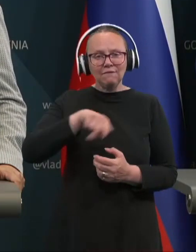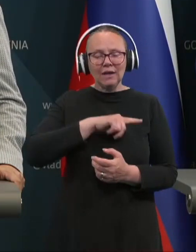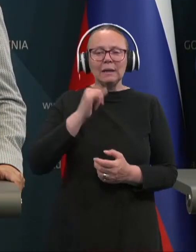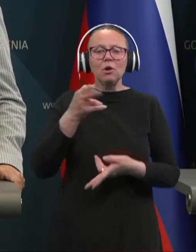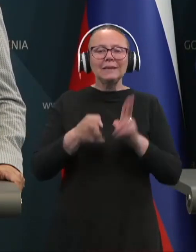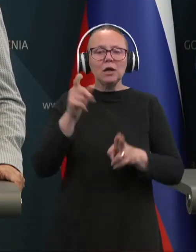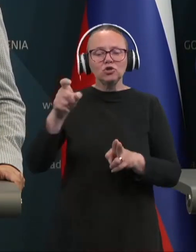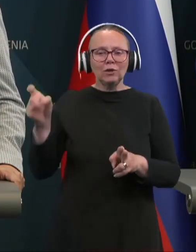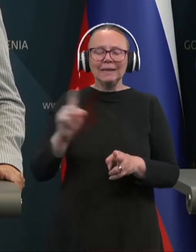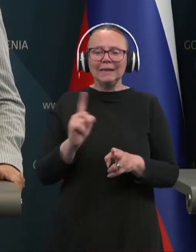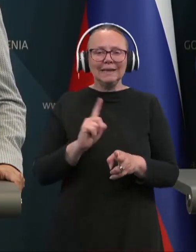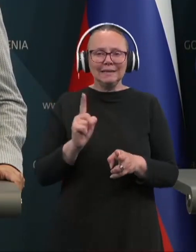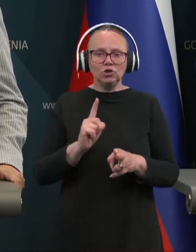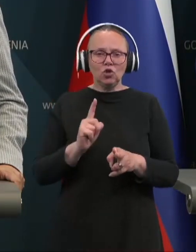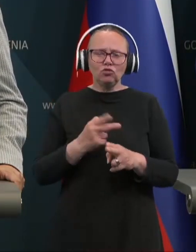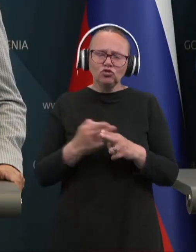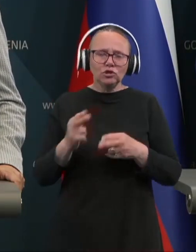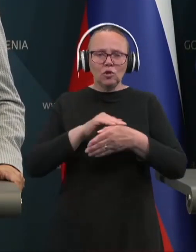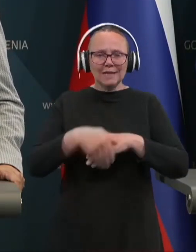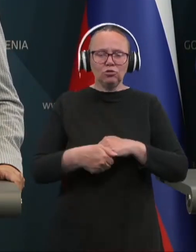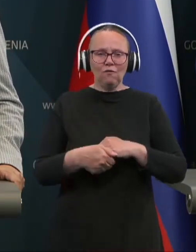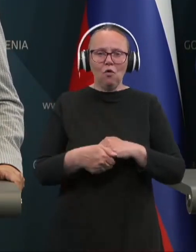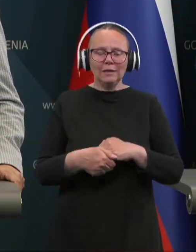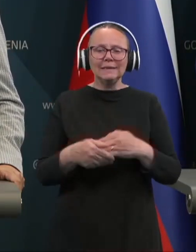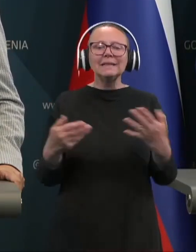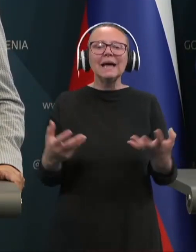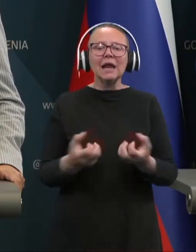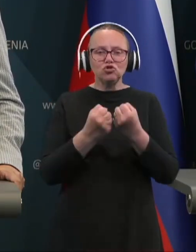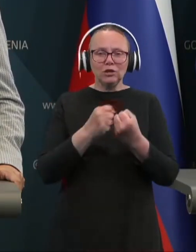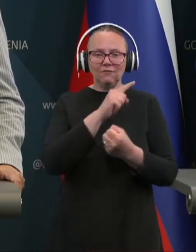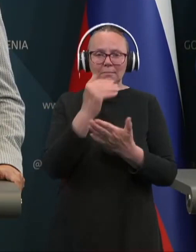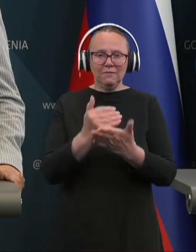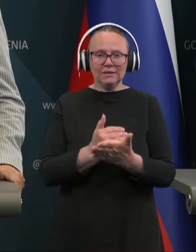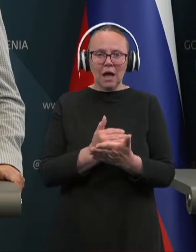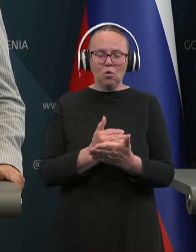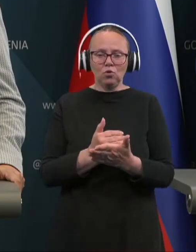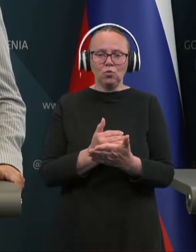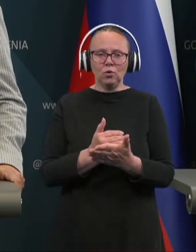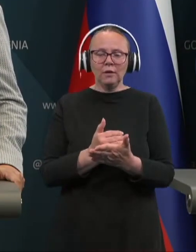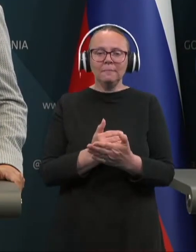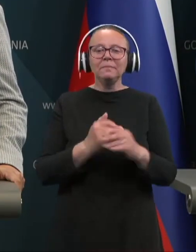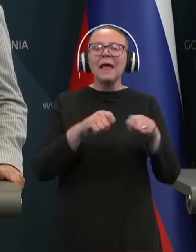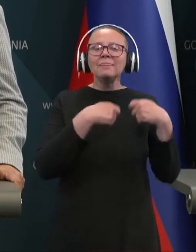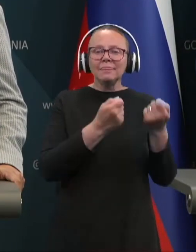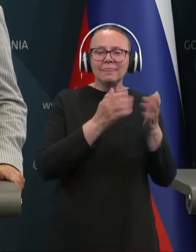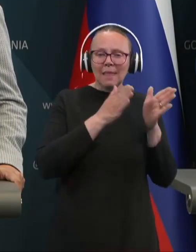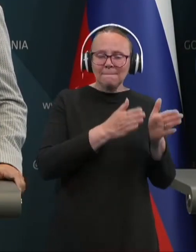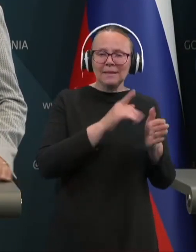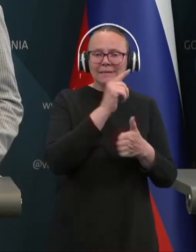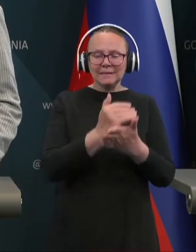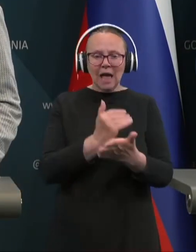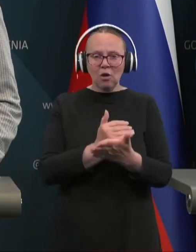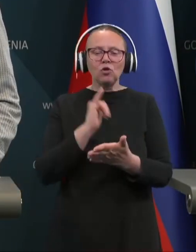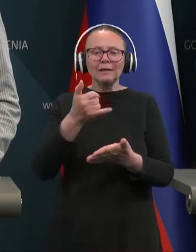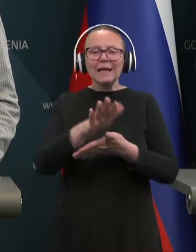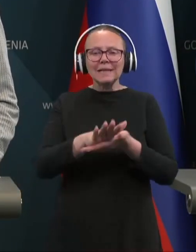da sodniki niso posebno zadovoljni z rešitvami v zakonu. Namen zakona pa je, da začnemo